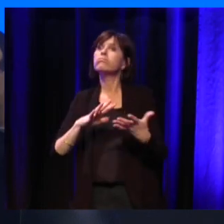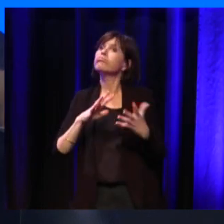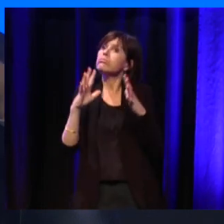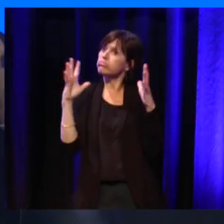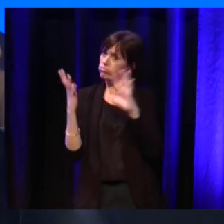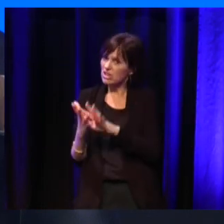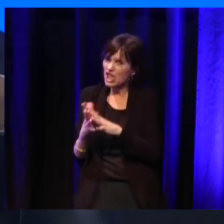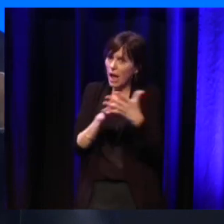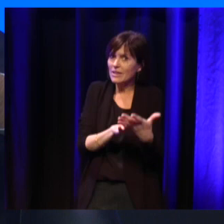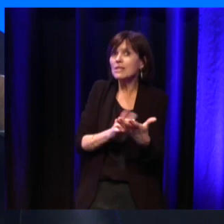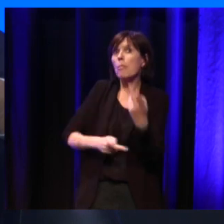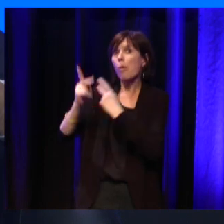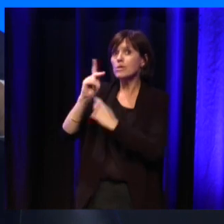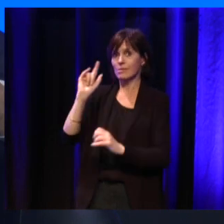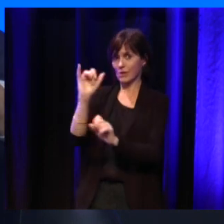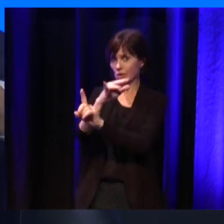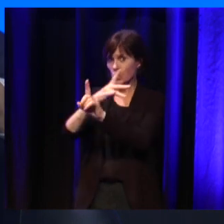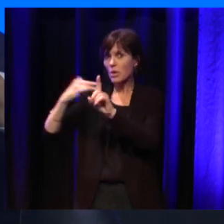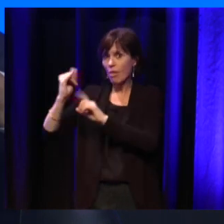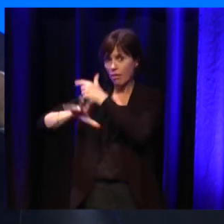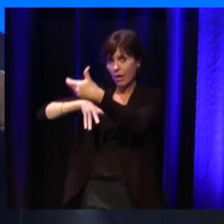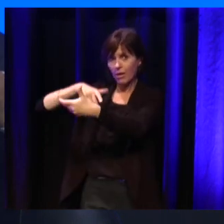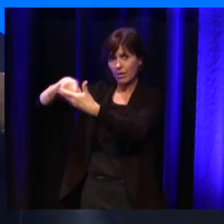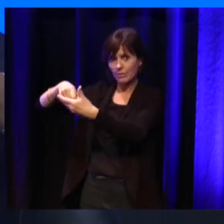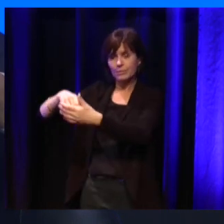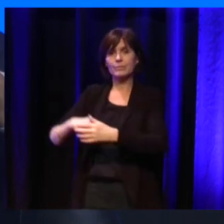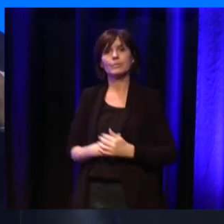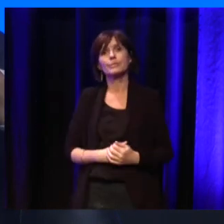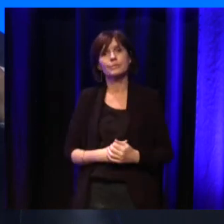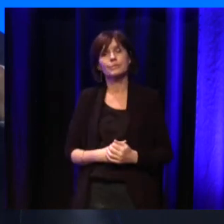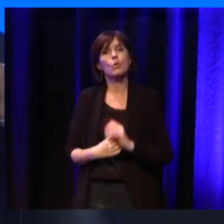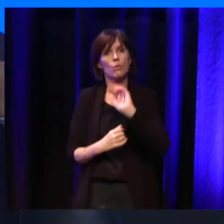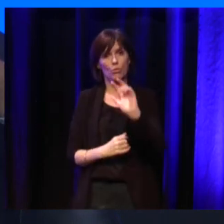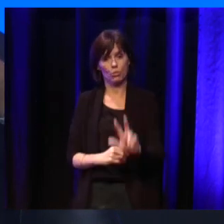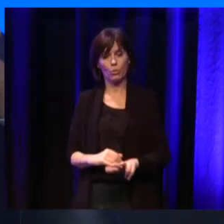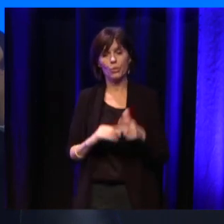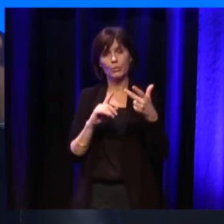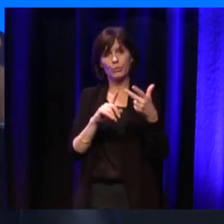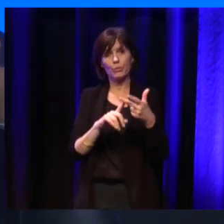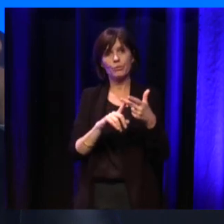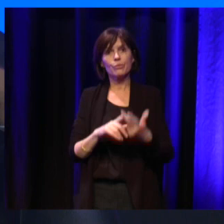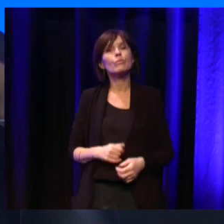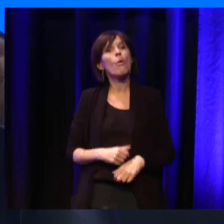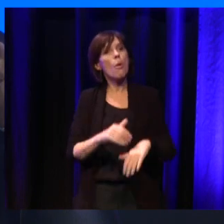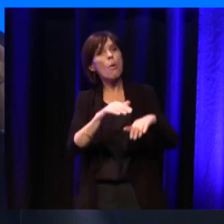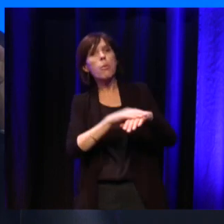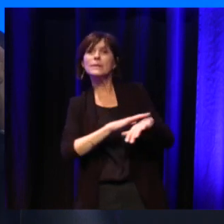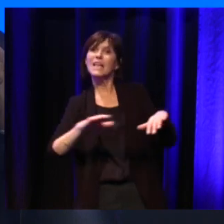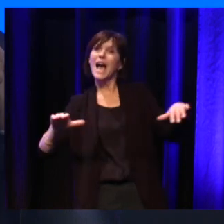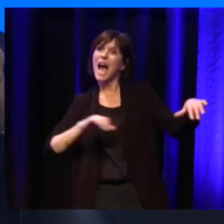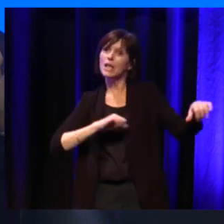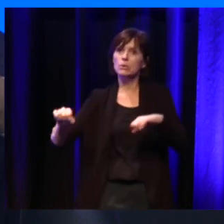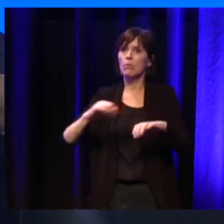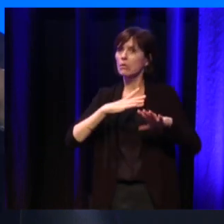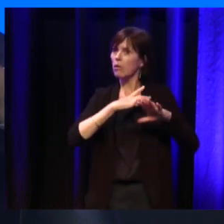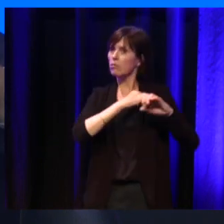action publique, est sur des enjeux sociétaux. Troisième point, c'est que l'action politique est souvent contrainte par les budgets